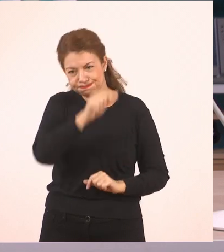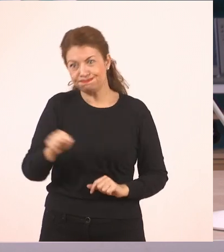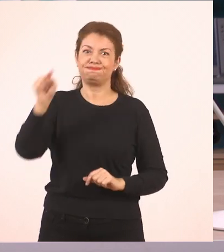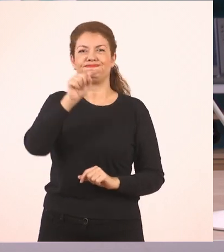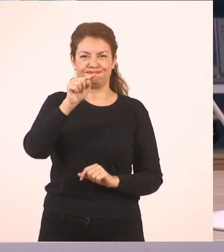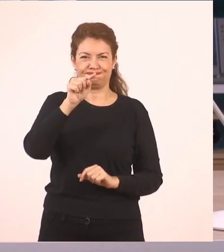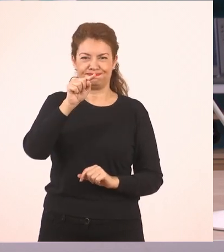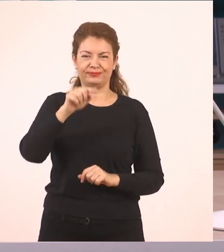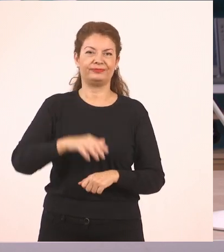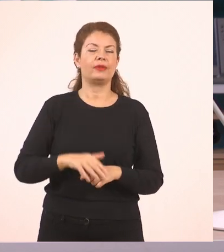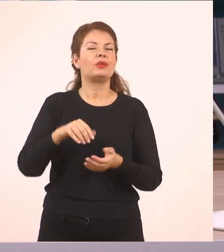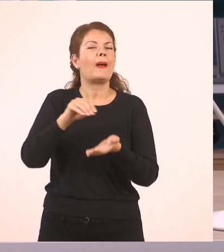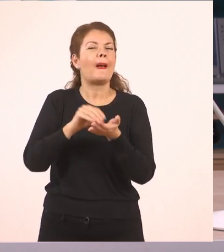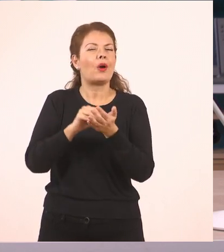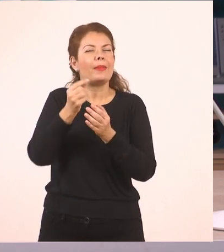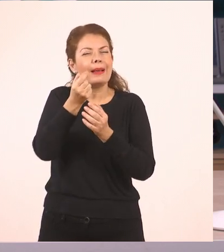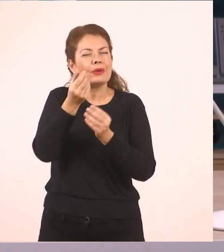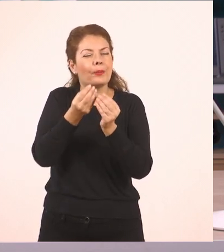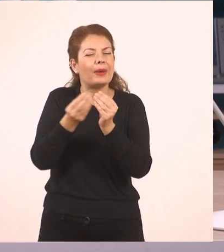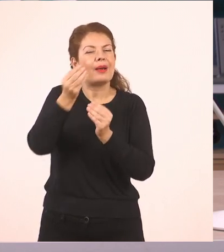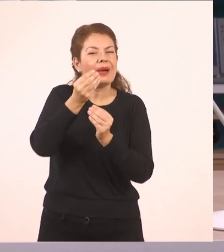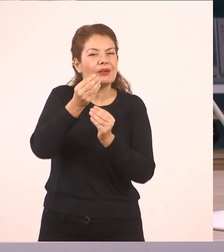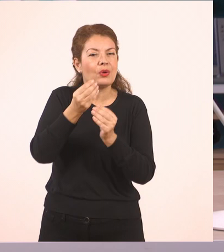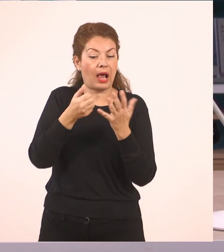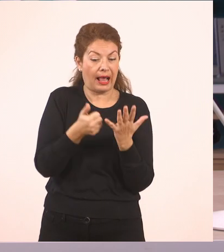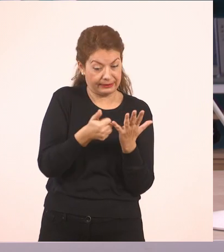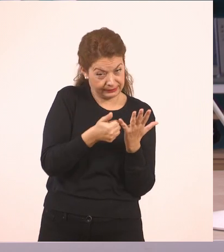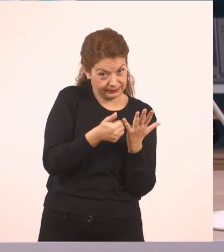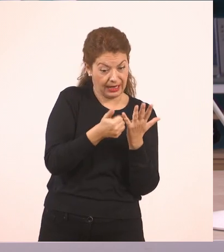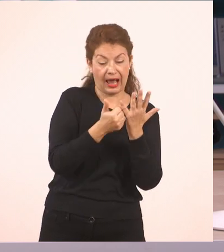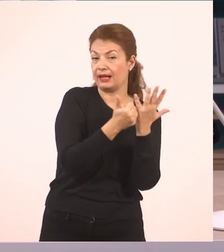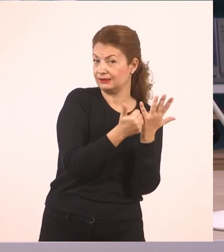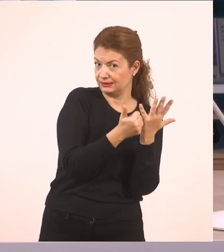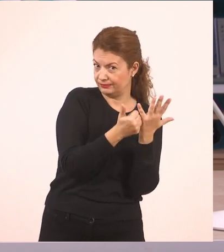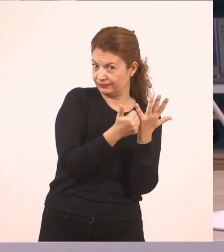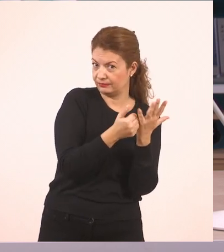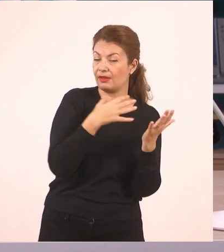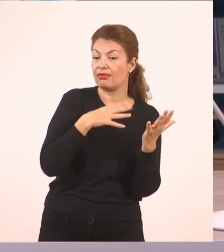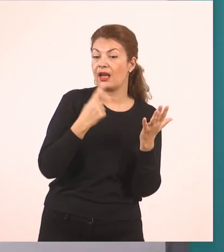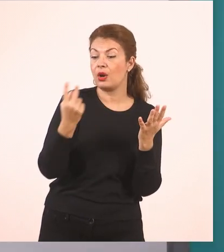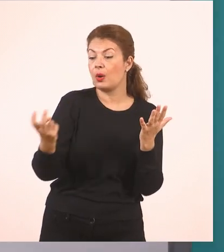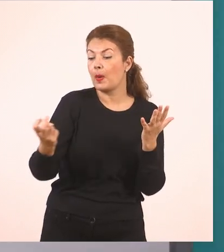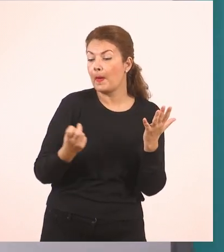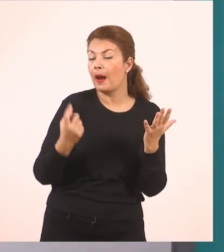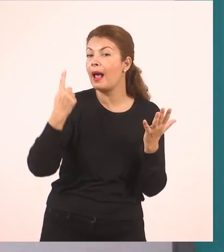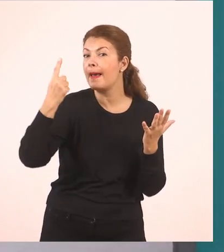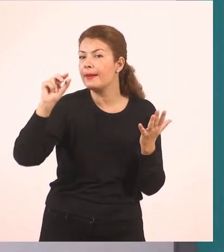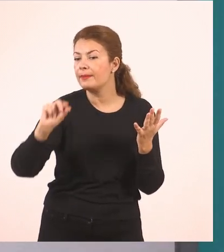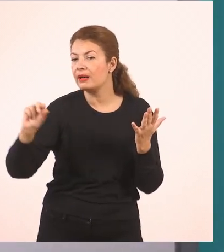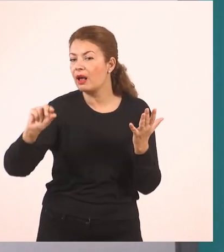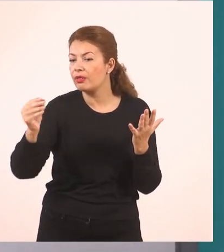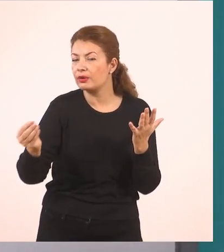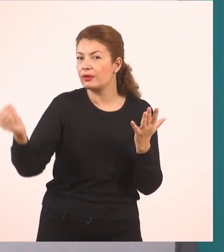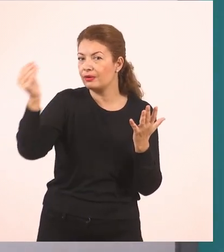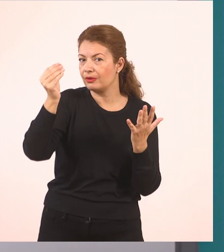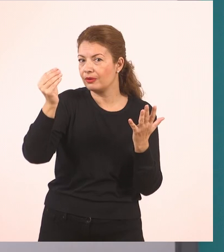να ανέβουμε λίγο παραπάνω. Είχα 6 και θα πάρω άλλον έναν μαρκαδωρό